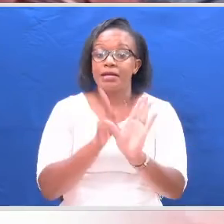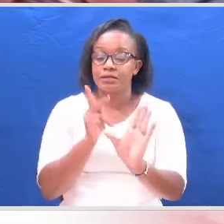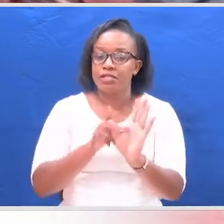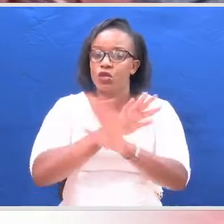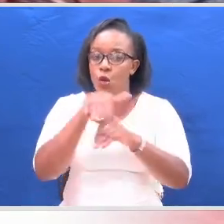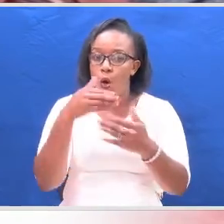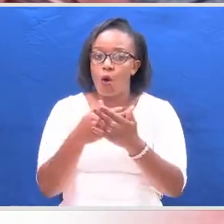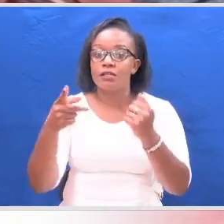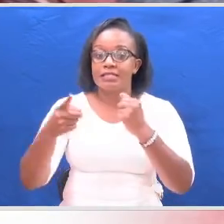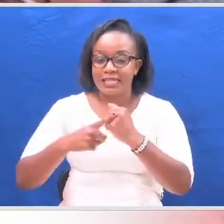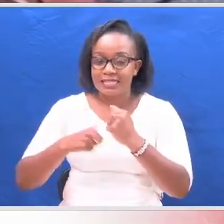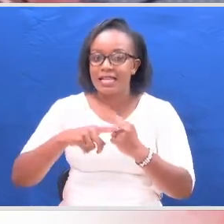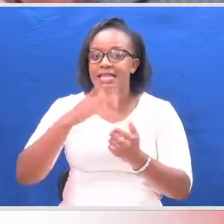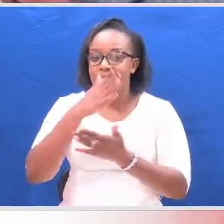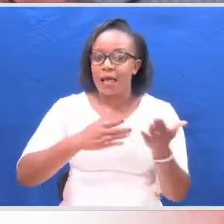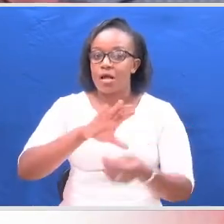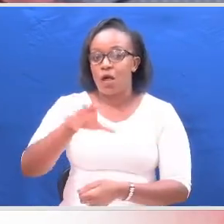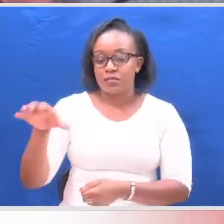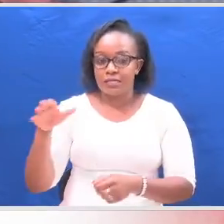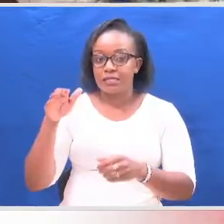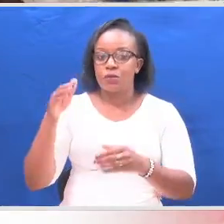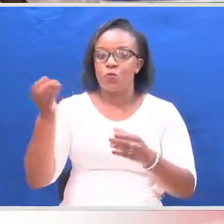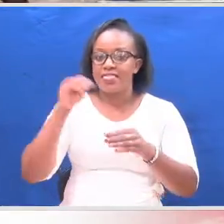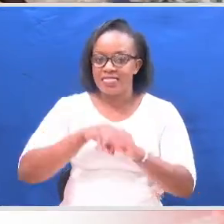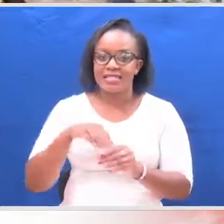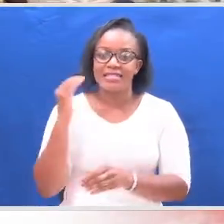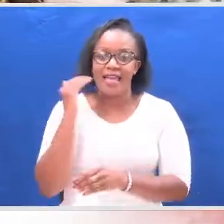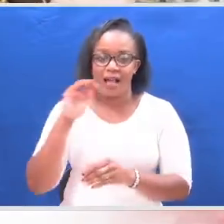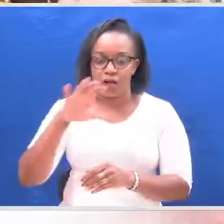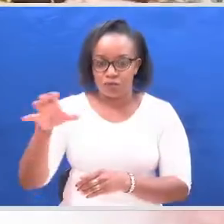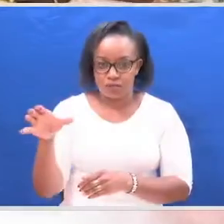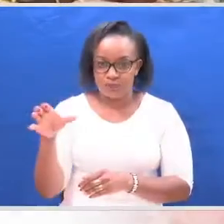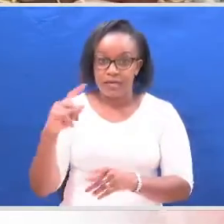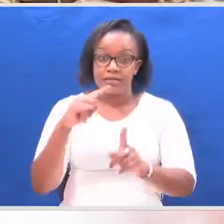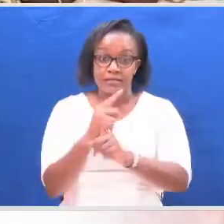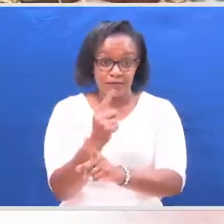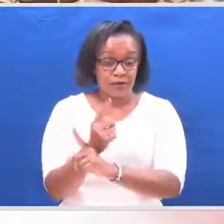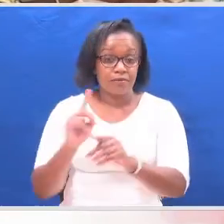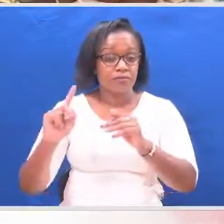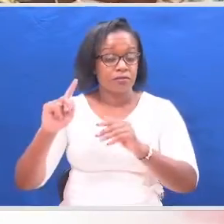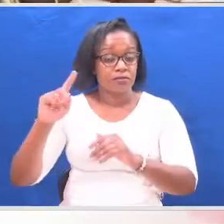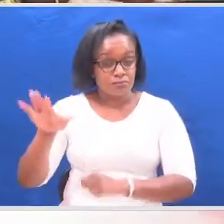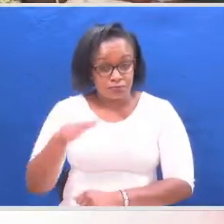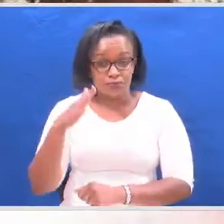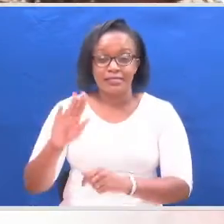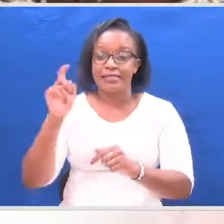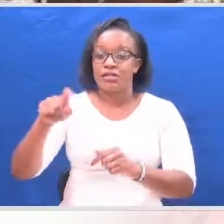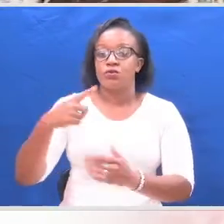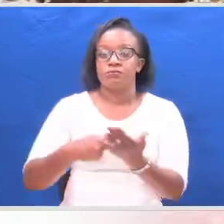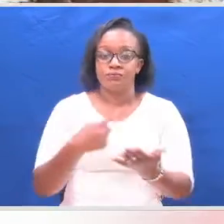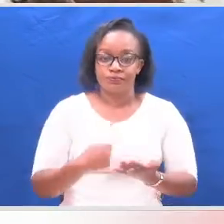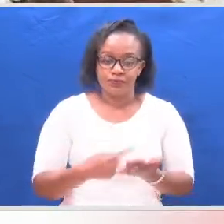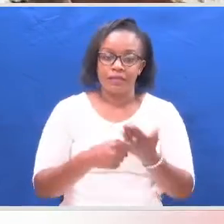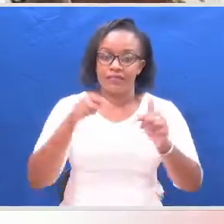the six sub-counties within CIA county. Mabunge katha apia ya nataragiwa kuhujadili mswada huo